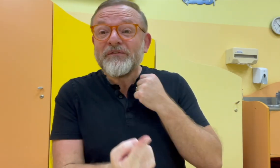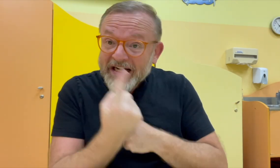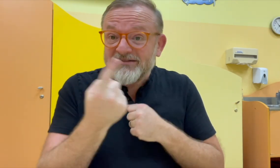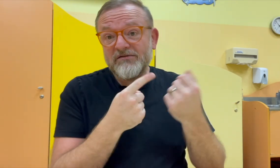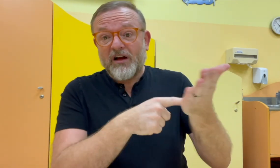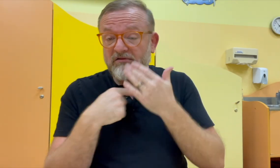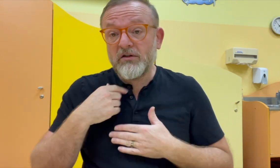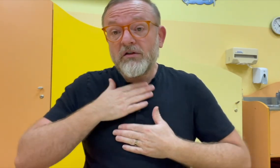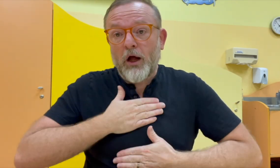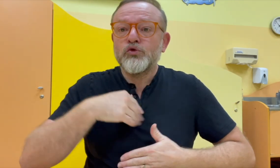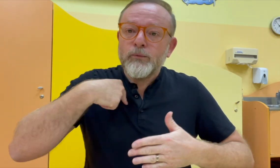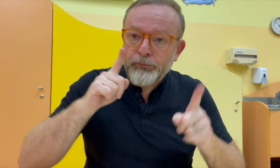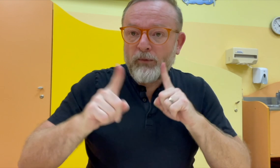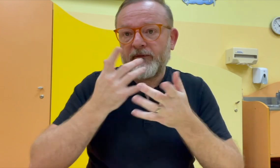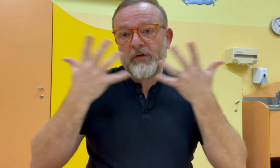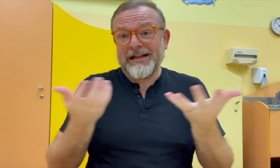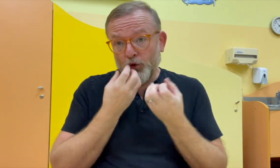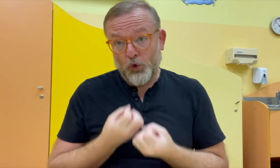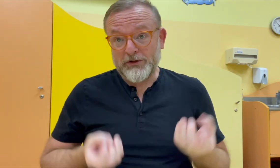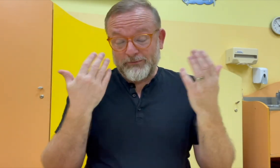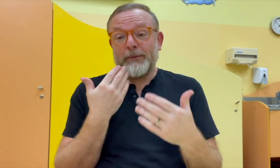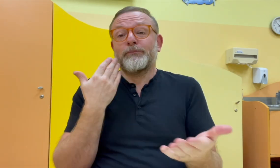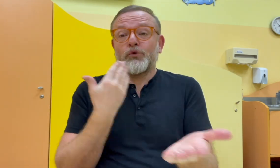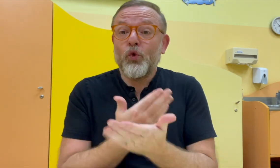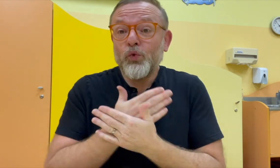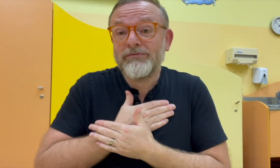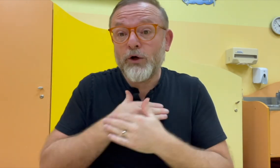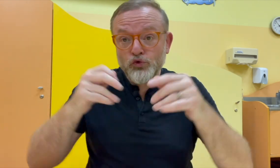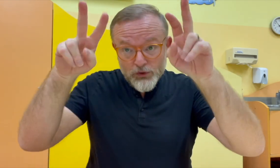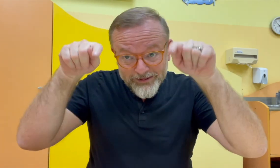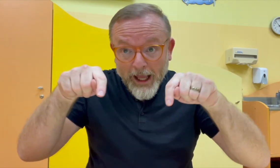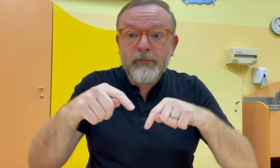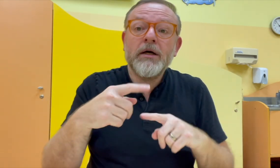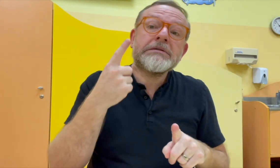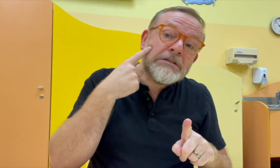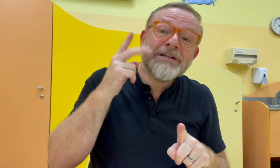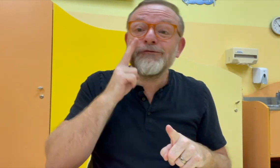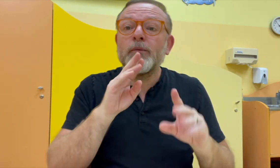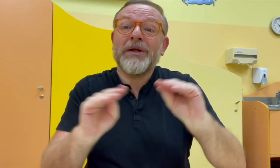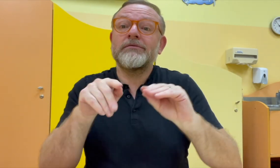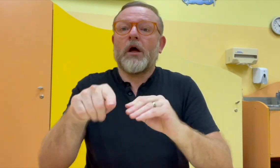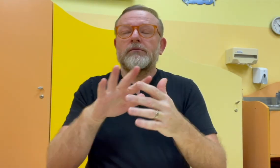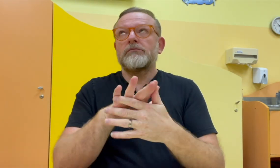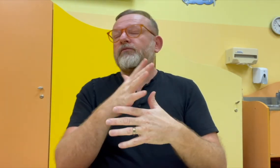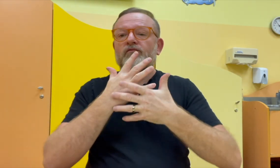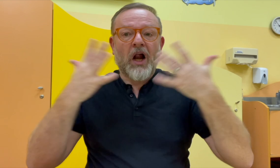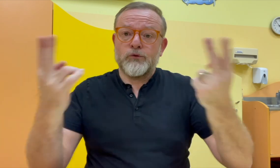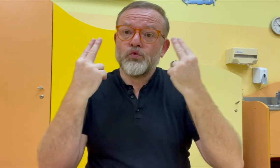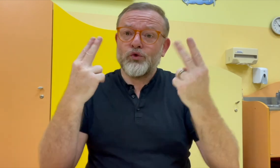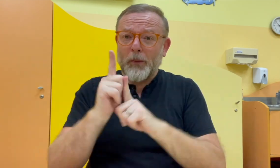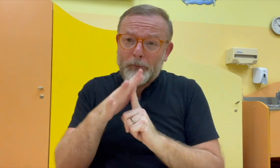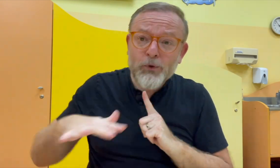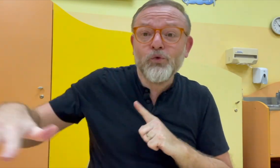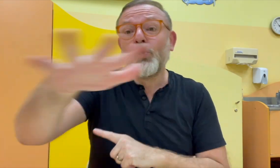strašně pomohlo a teď jsou úspěšní a ten český jazyk umí. A já to cítím jako velké zadosti učinění naší